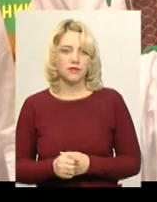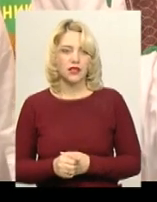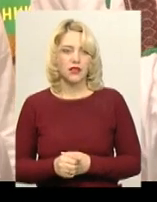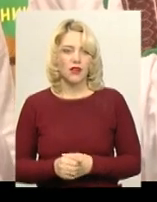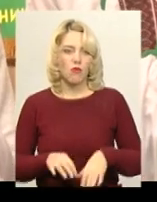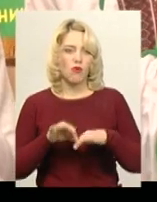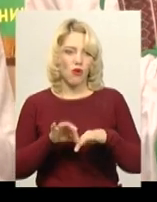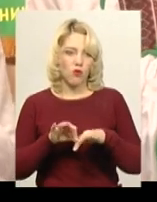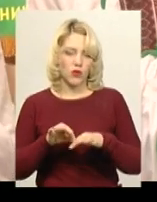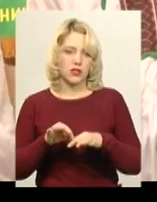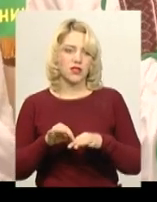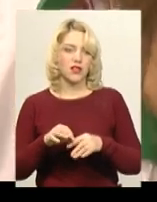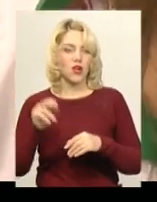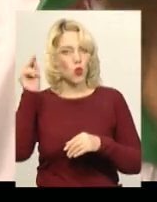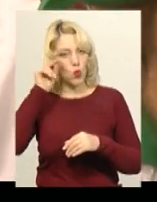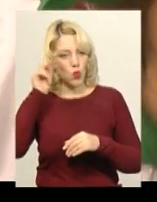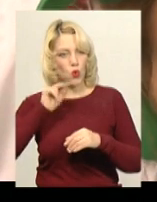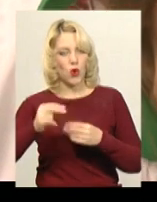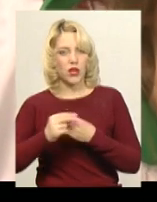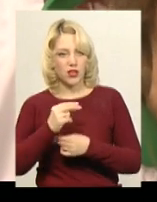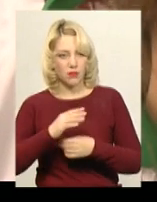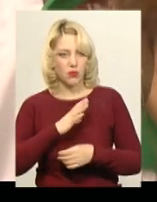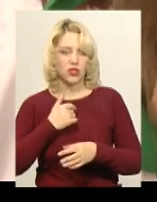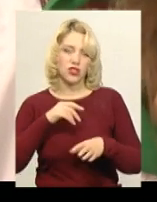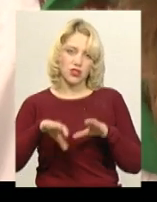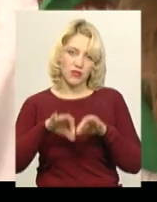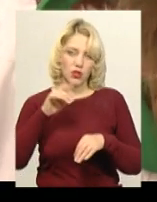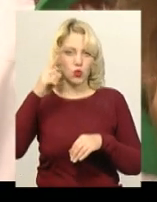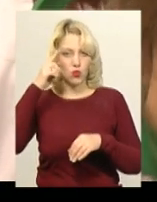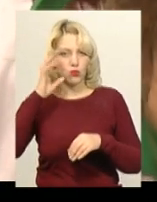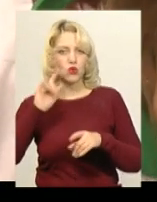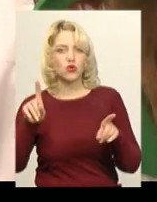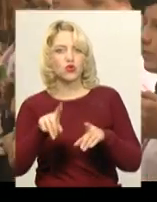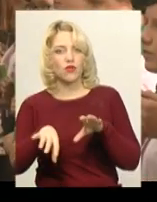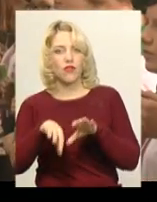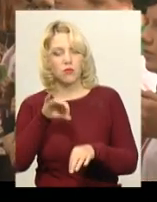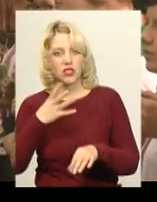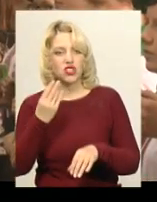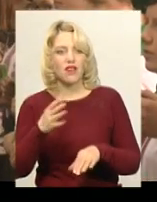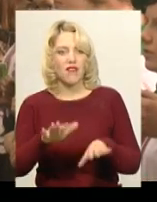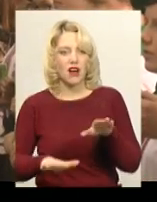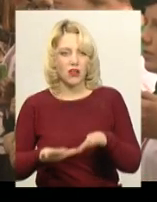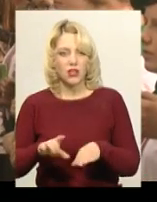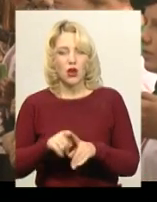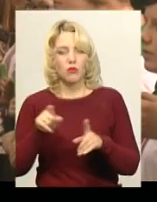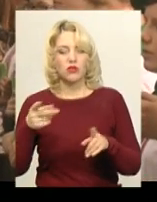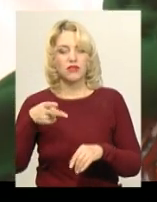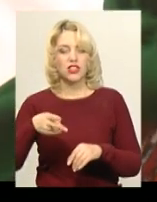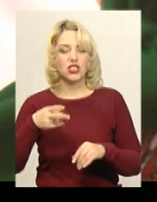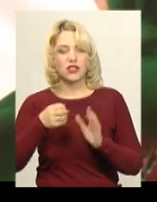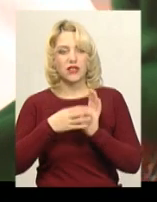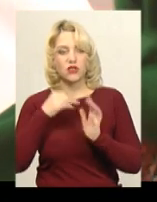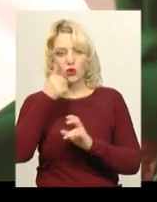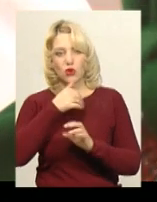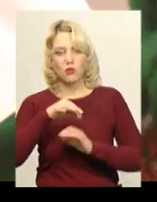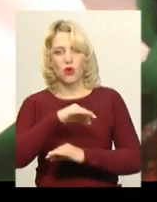нам проводили уроки. Ну, я ще вибираю з вибором професії, ще вигаюся. Протягом 2019 року до